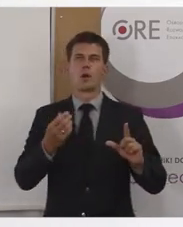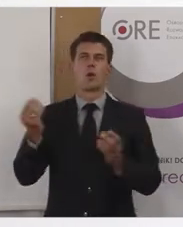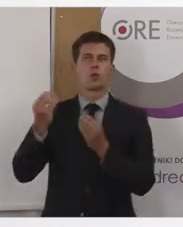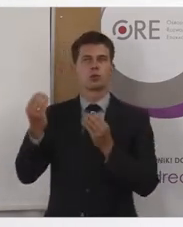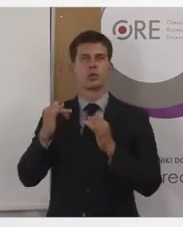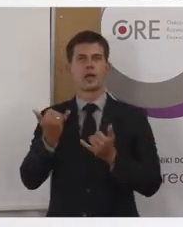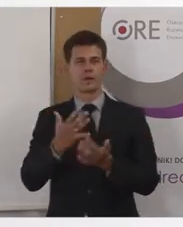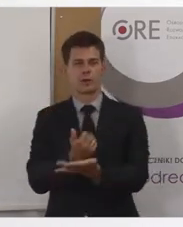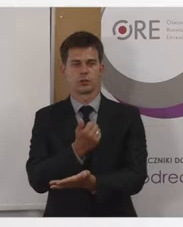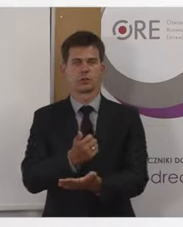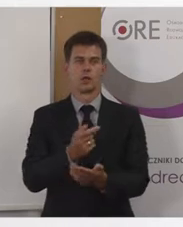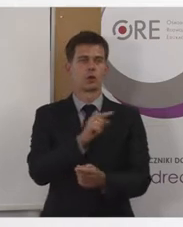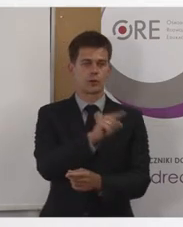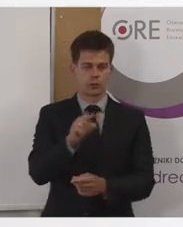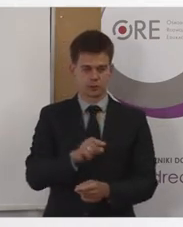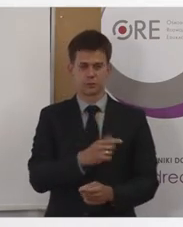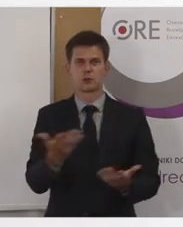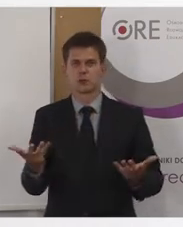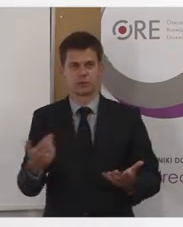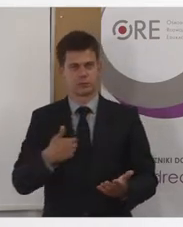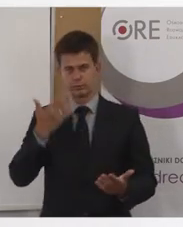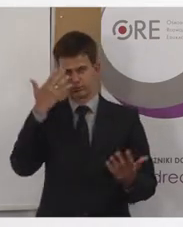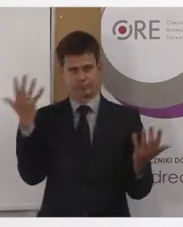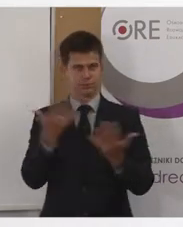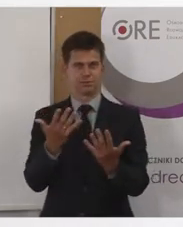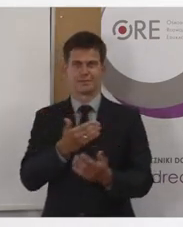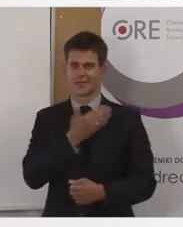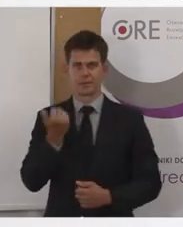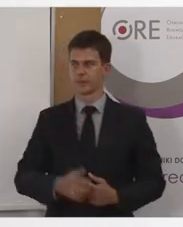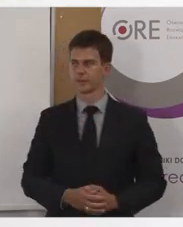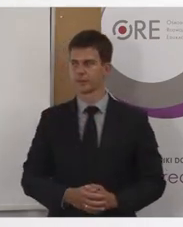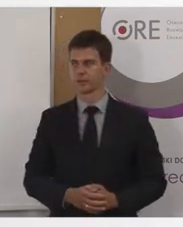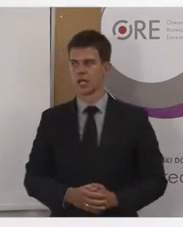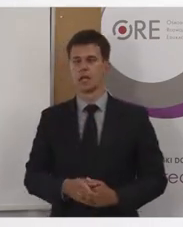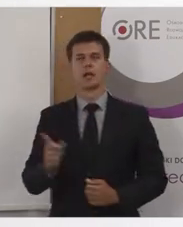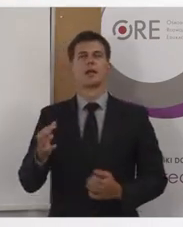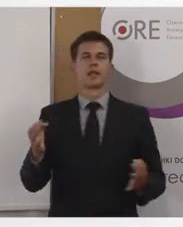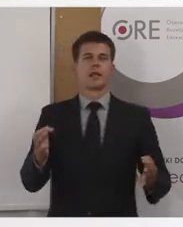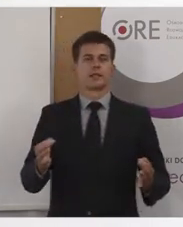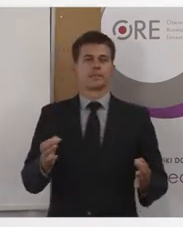intuicyjnie, intuicyjnie korzystać. Proszę Państwa,